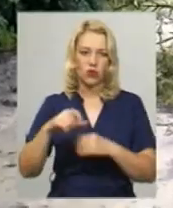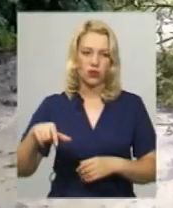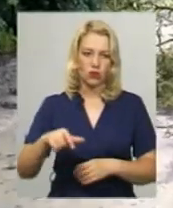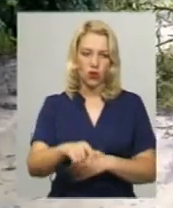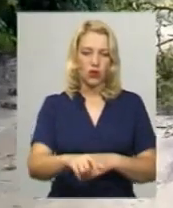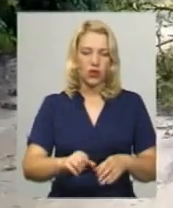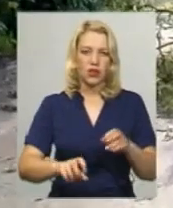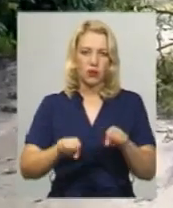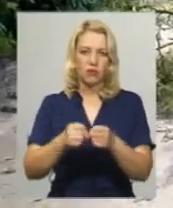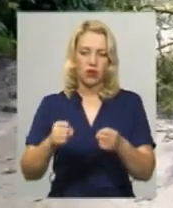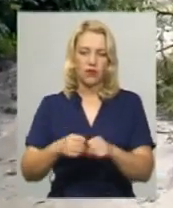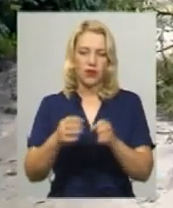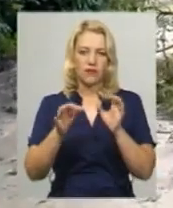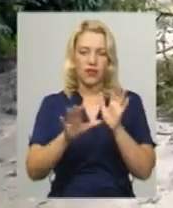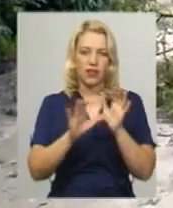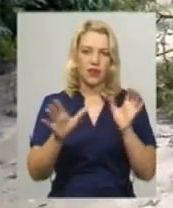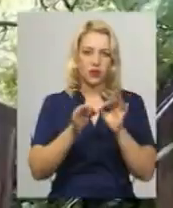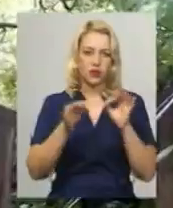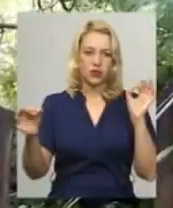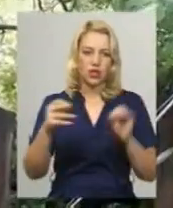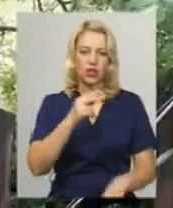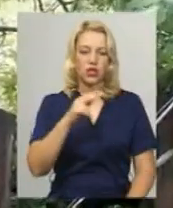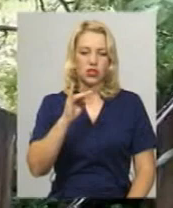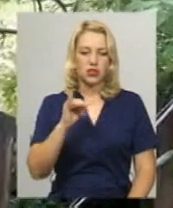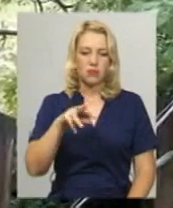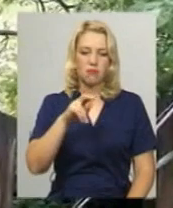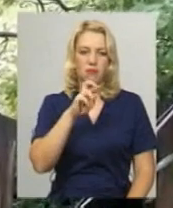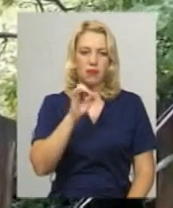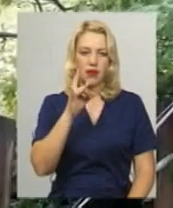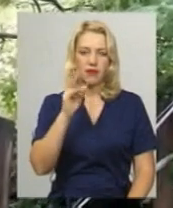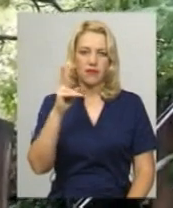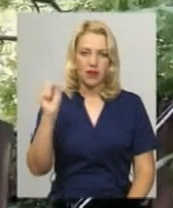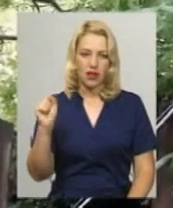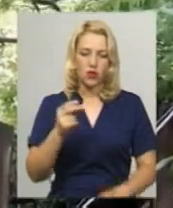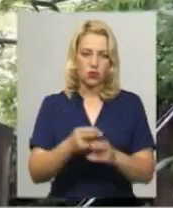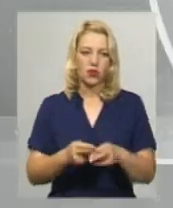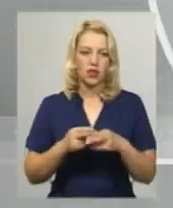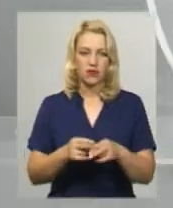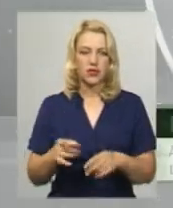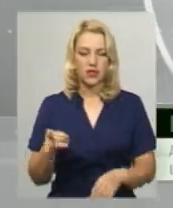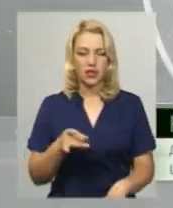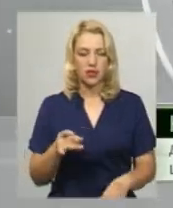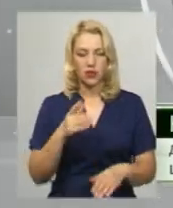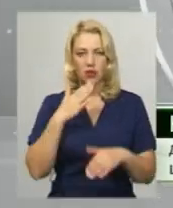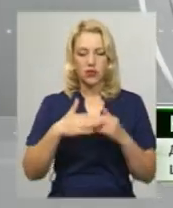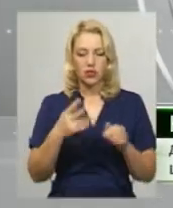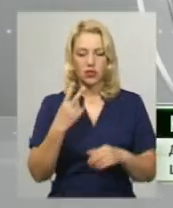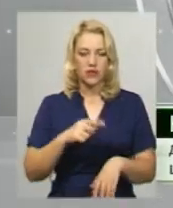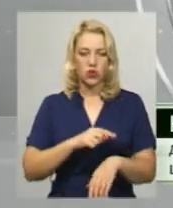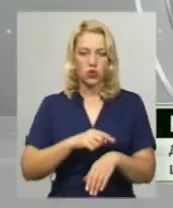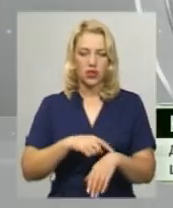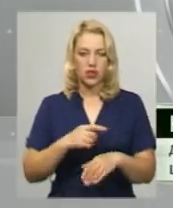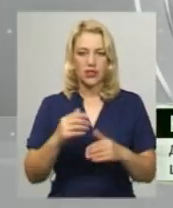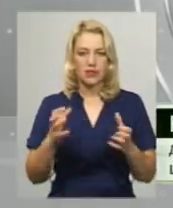порвав дроти електропередач у селі Чимбарівка до Найовецького району. В найближчі дві години із